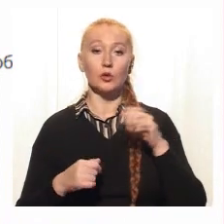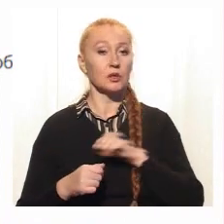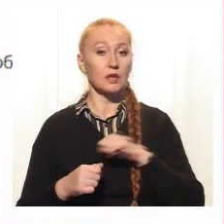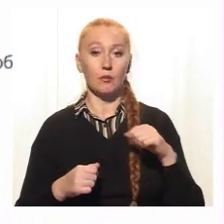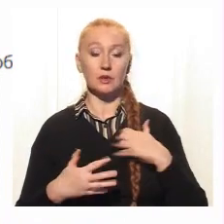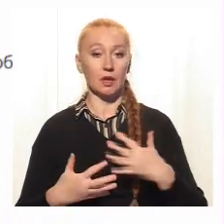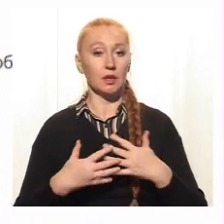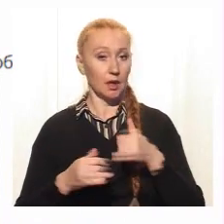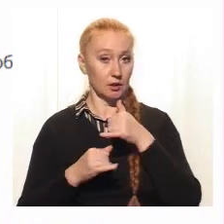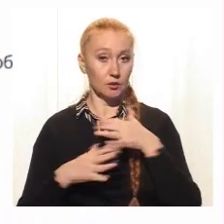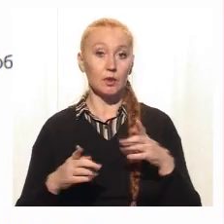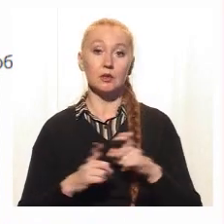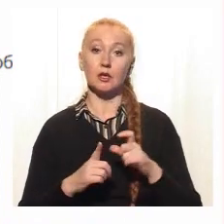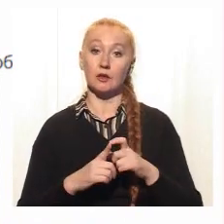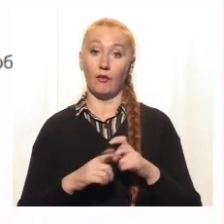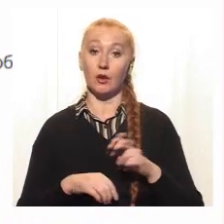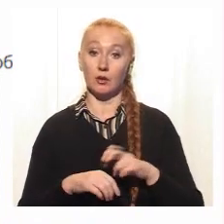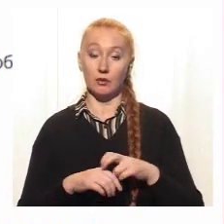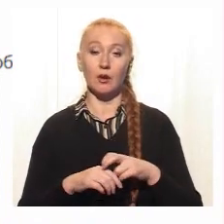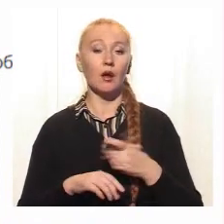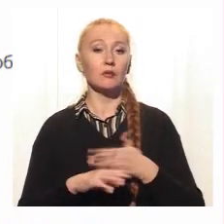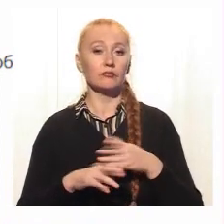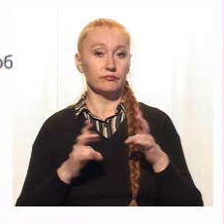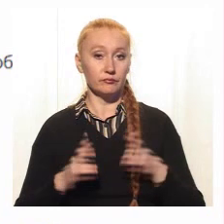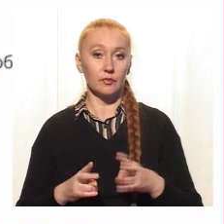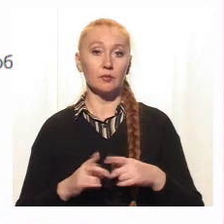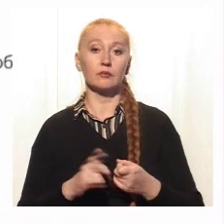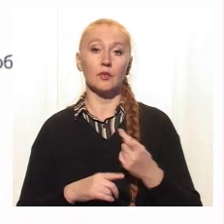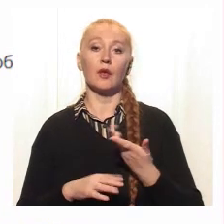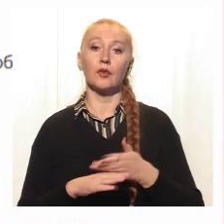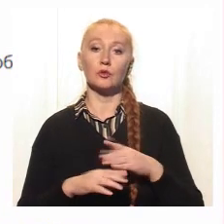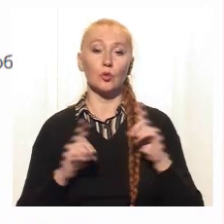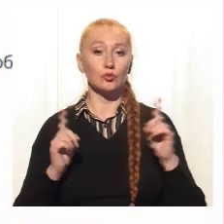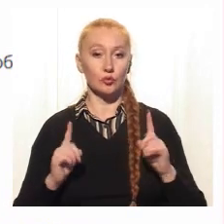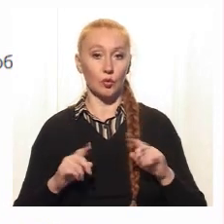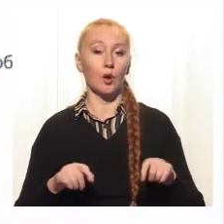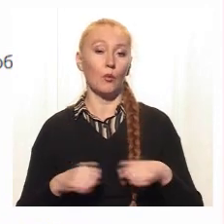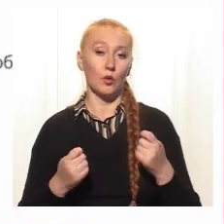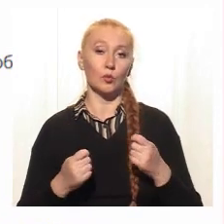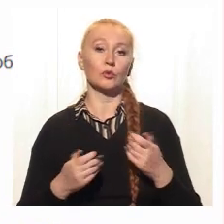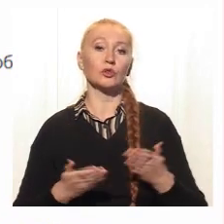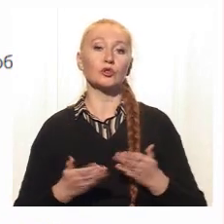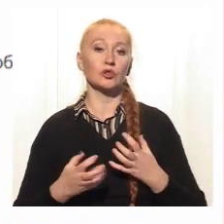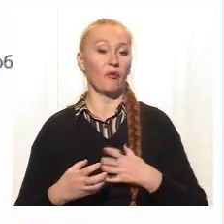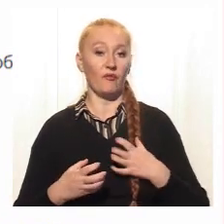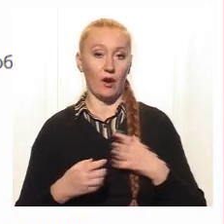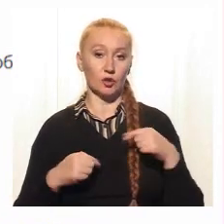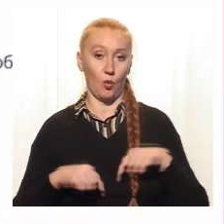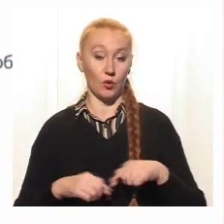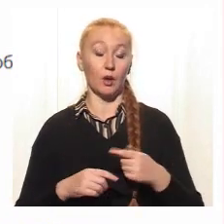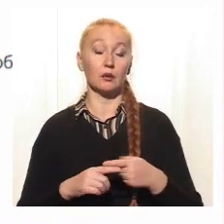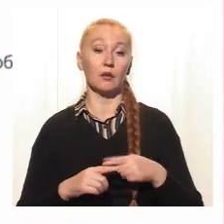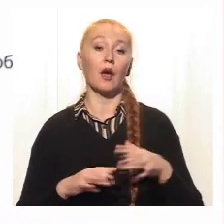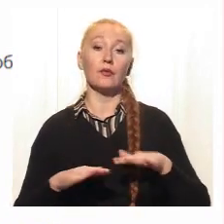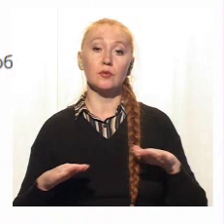самостійно дихати. За словами лікарів, значні ушкодження викликали у дитини важкий шок та порушення функцій життєво важливих органів.